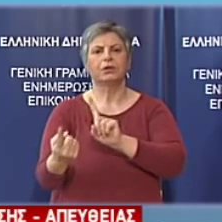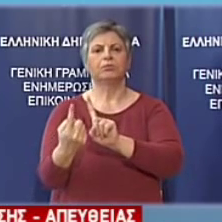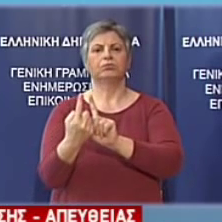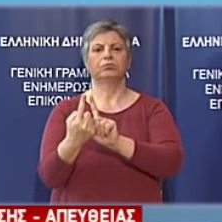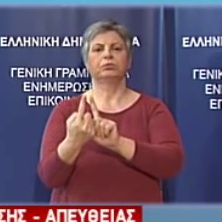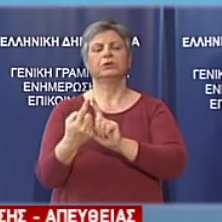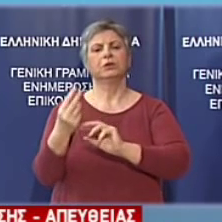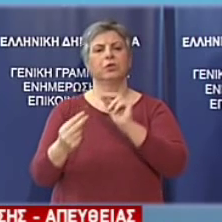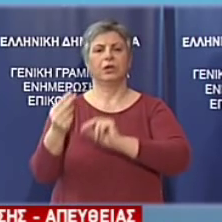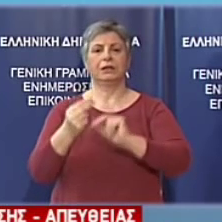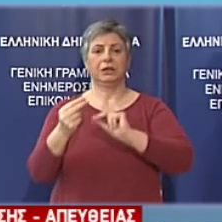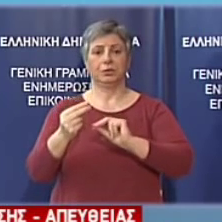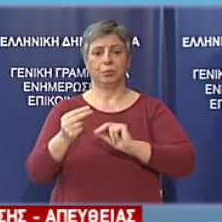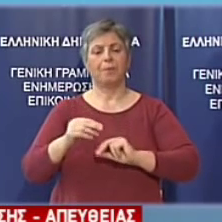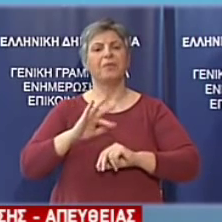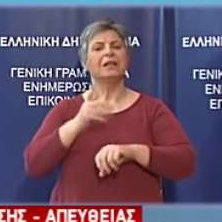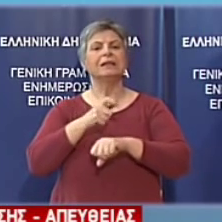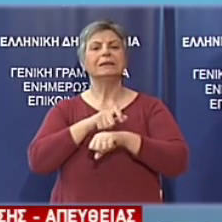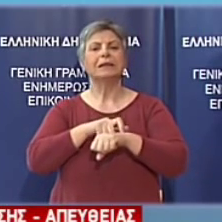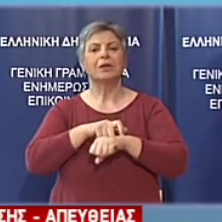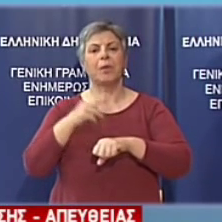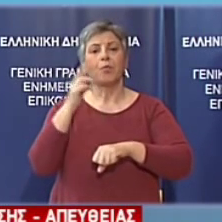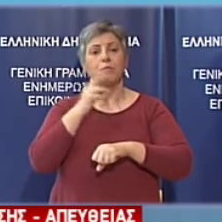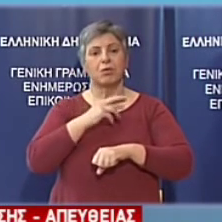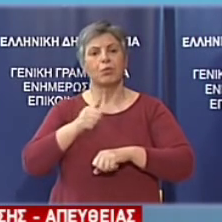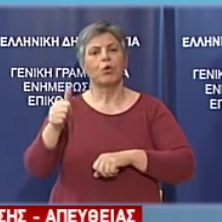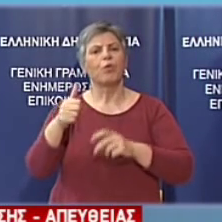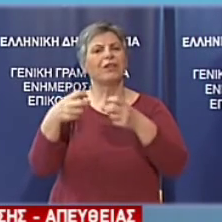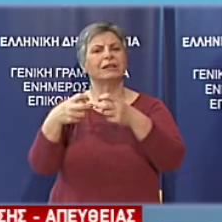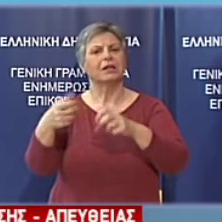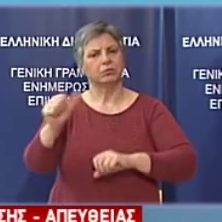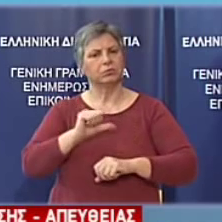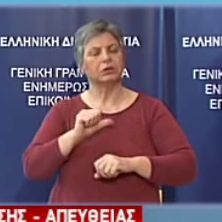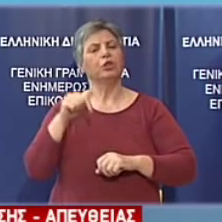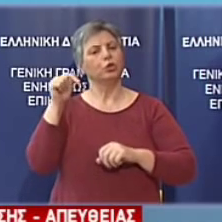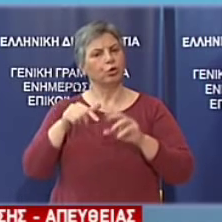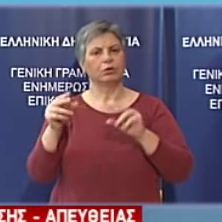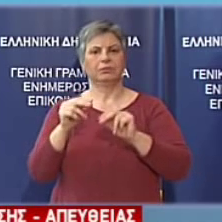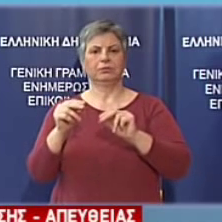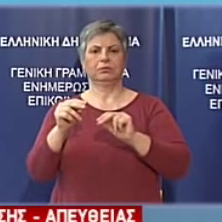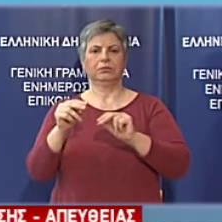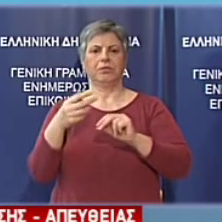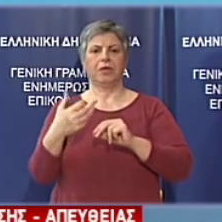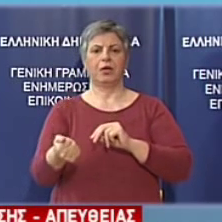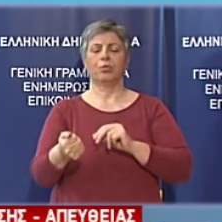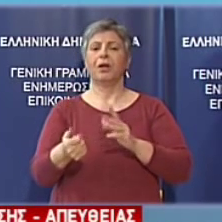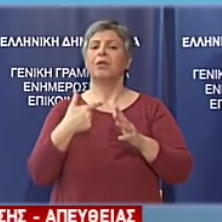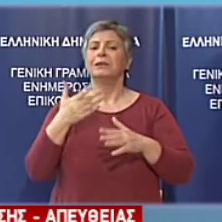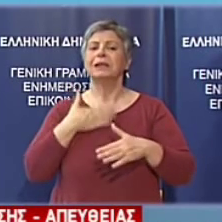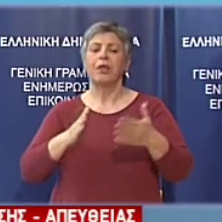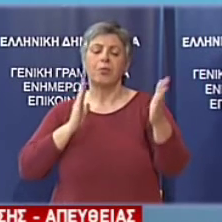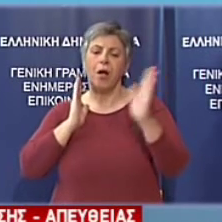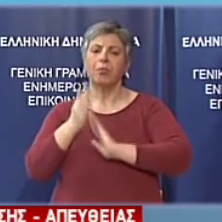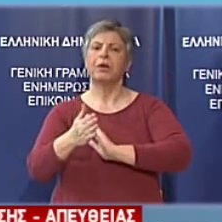Βρυξέλλες θα γίνει η συνάντηση των εκπροσώπων τους με τον Πρωθυπουργό. Ο απευθείας διάλογος με τους εκπροσώπους των